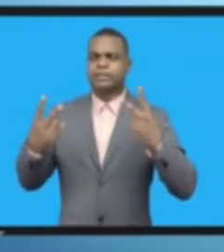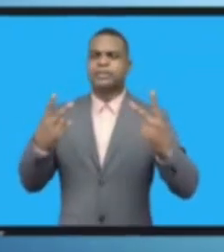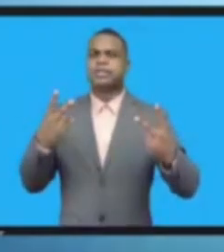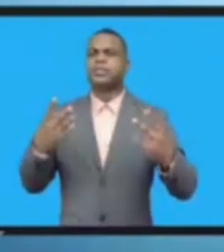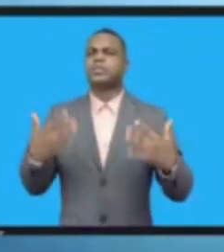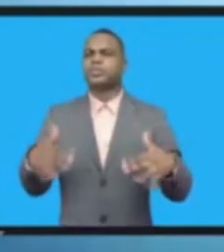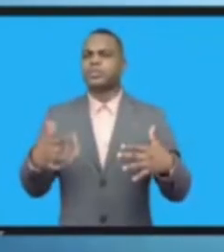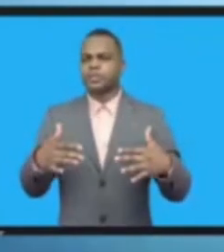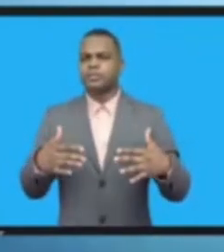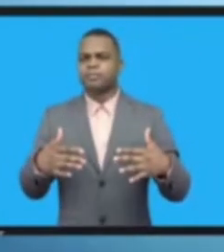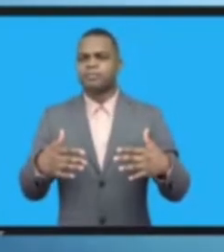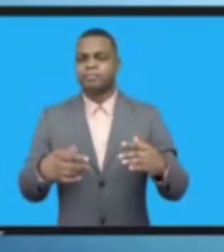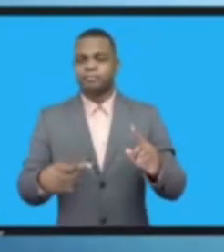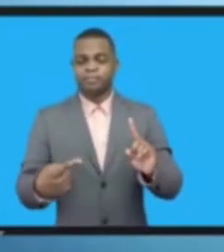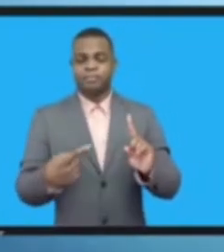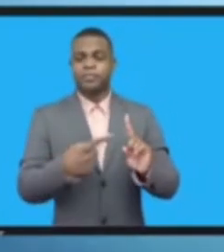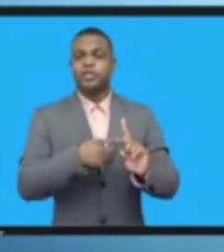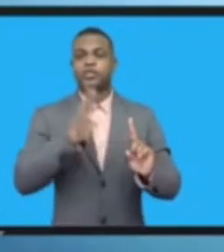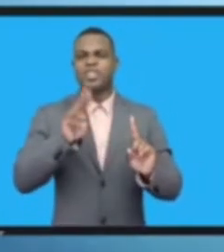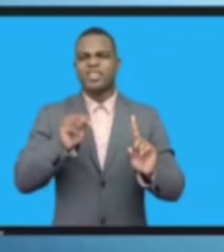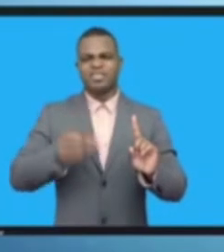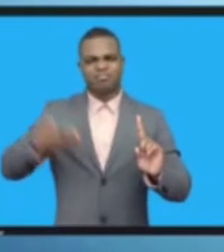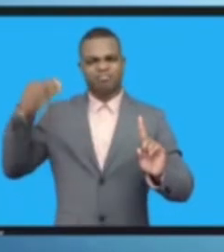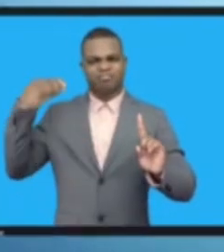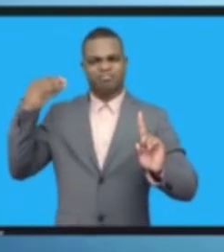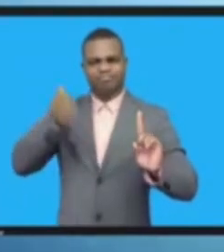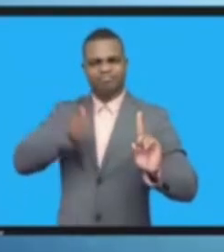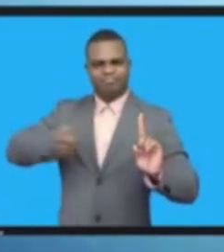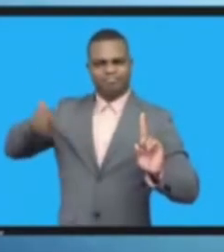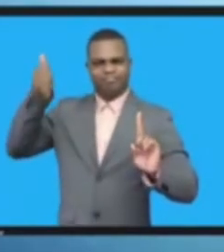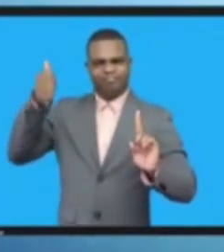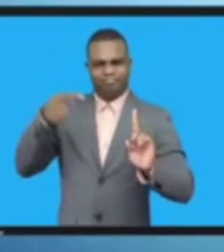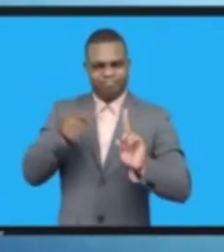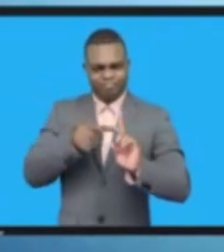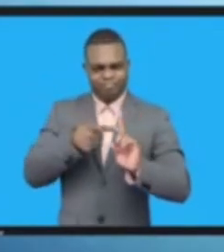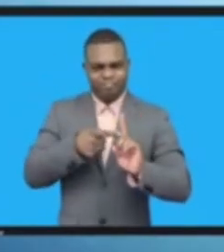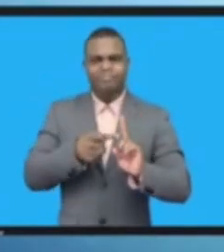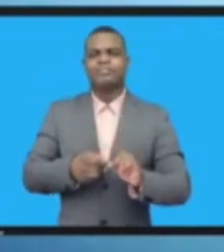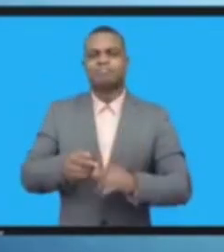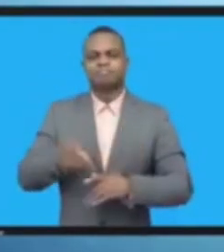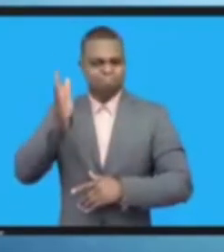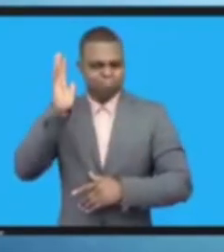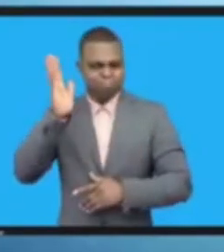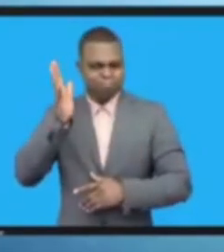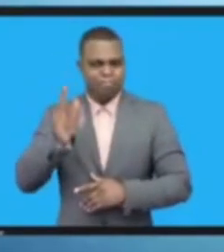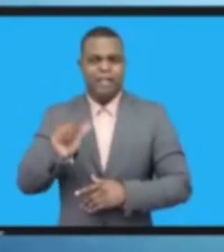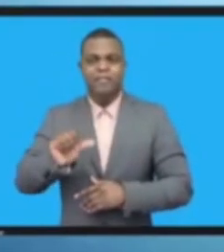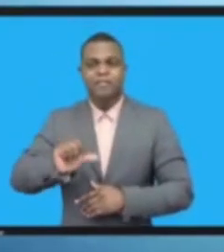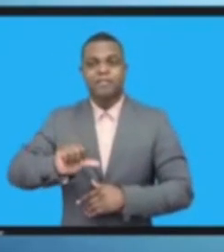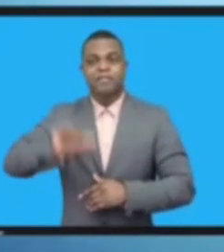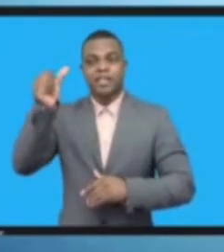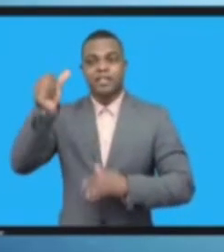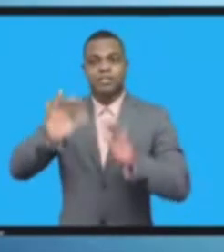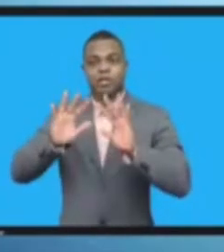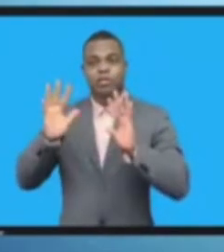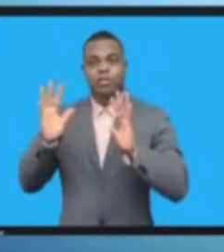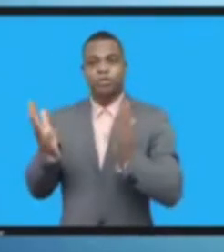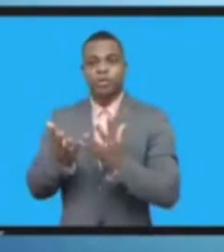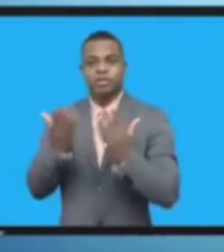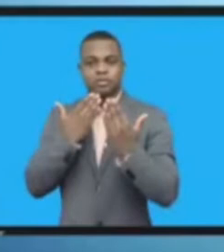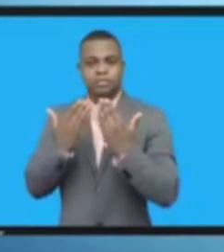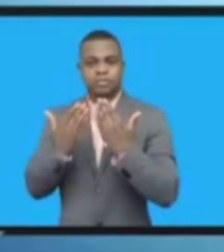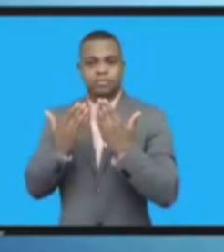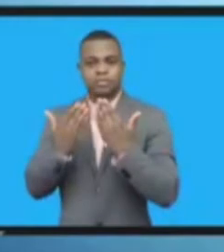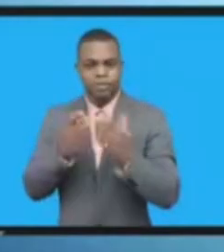كوفي عنان في القمة العالمية الأولى للمجتمع المعلوماتية لقد ذكر كل